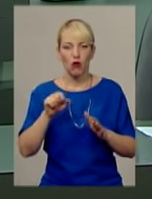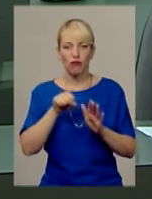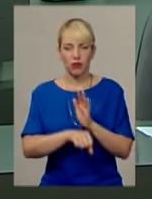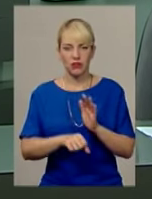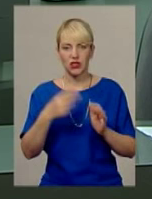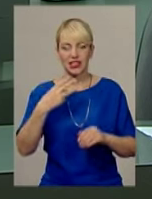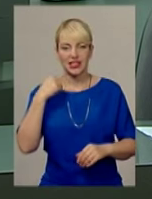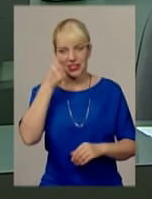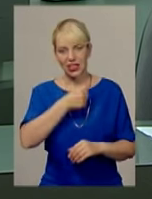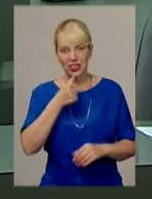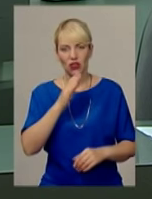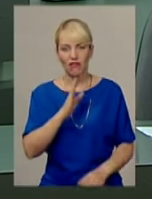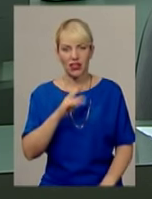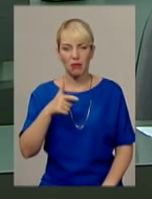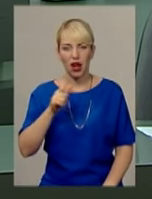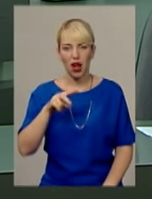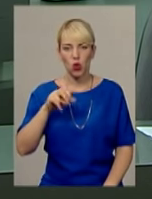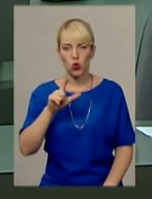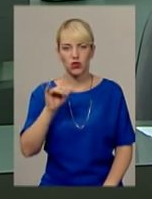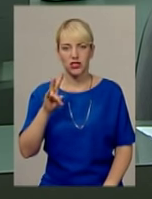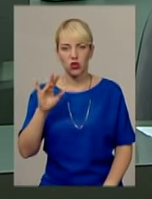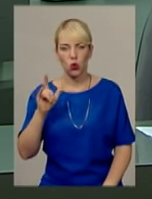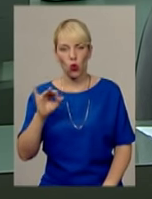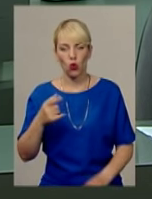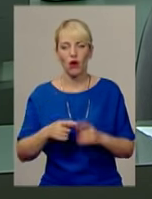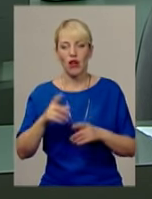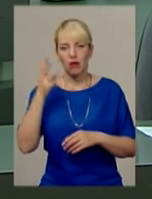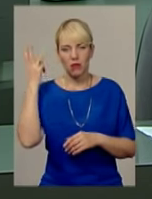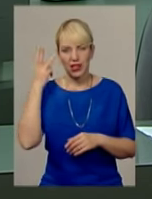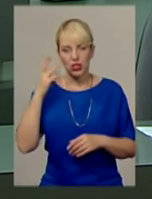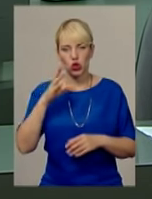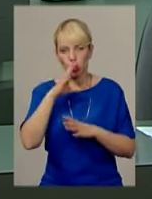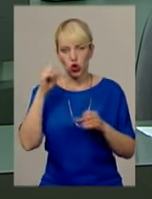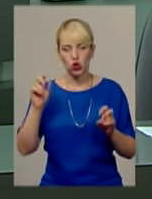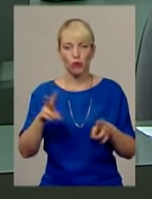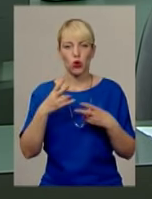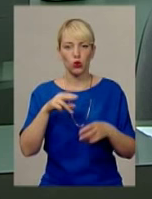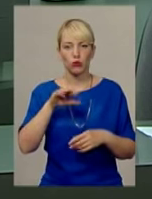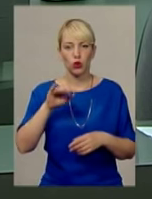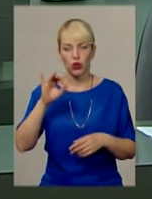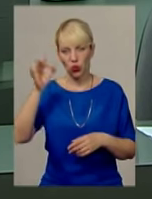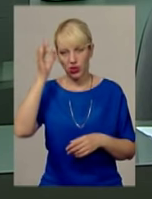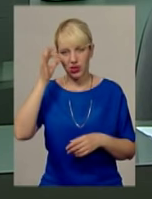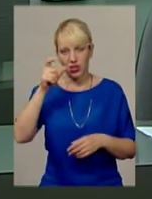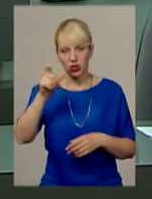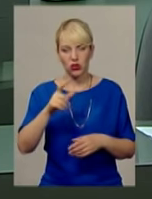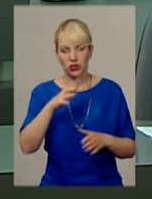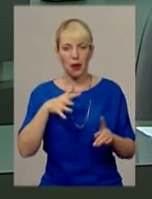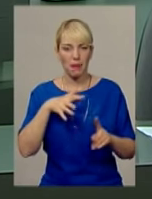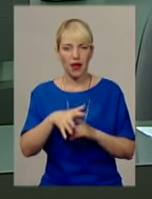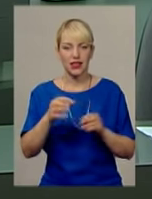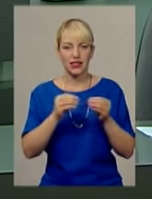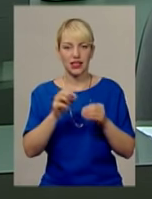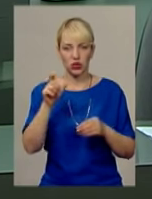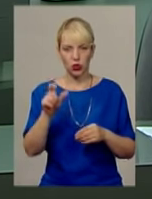30-річного Вадима Галузінського в Хмельницькому нічному клубі «Токіо». Нагадаю, на чоловіка напали близько 10